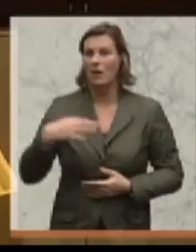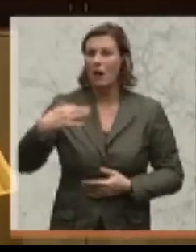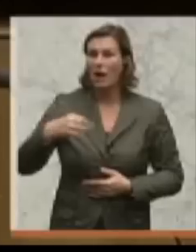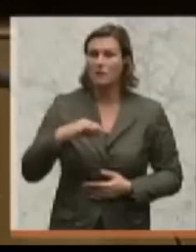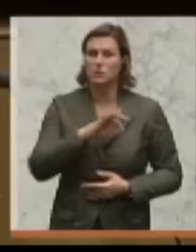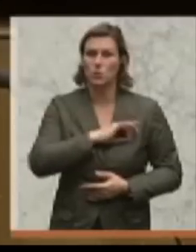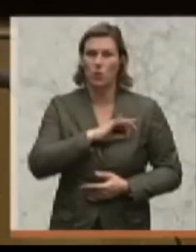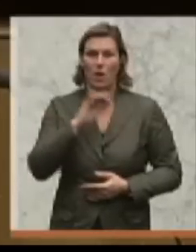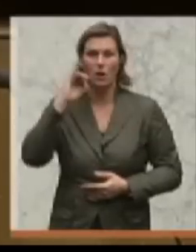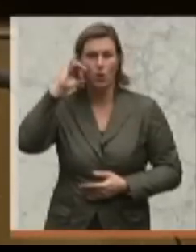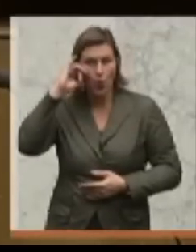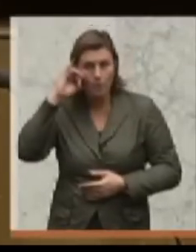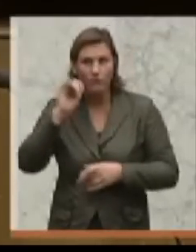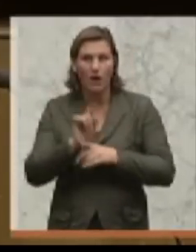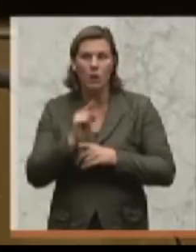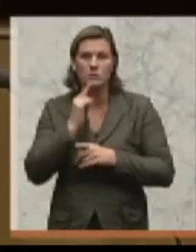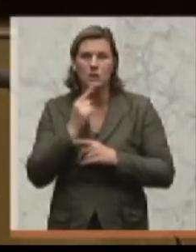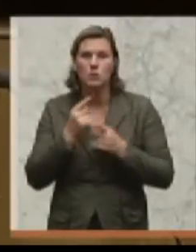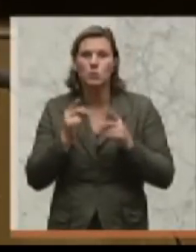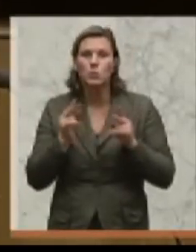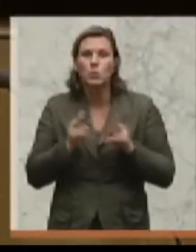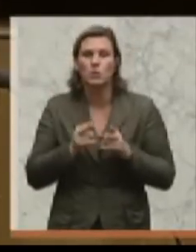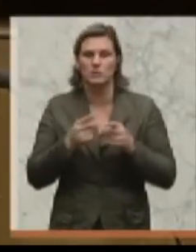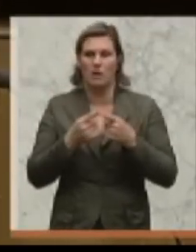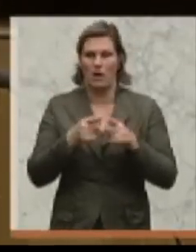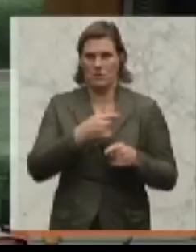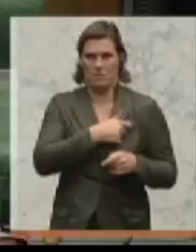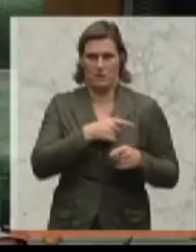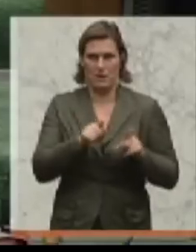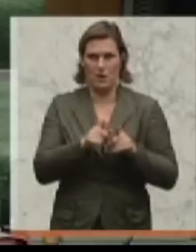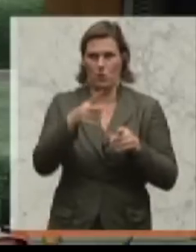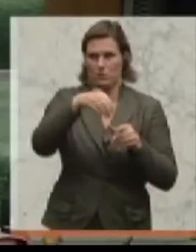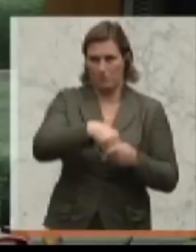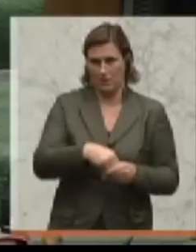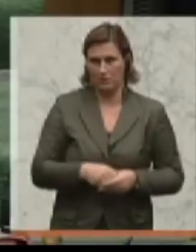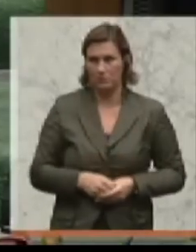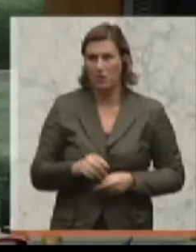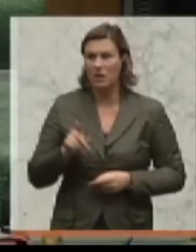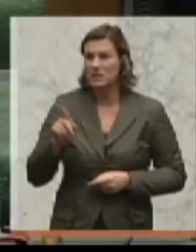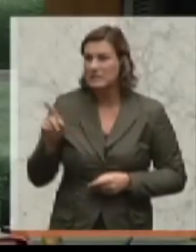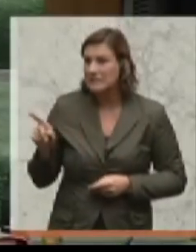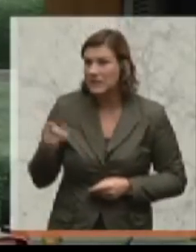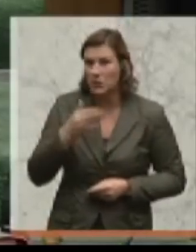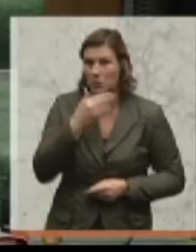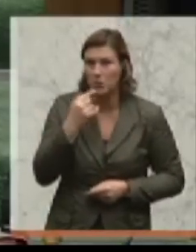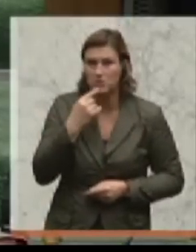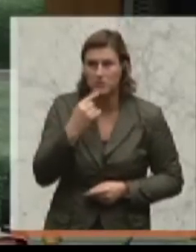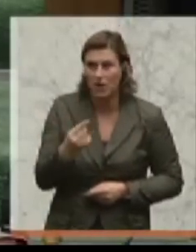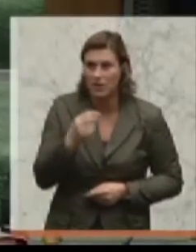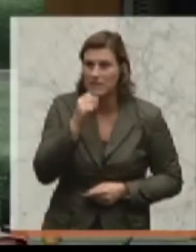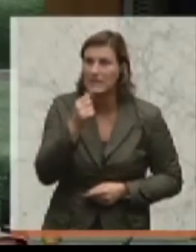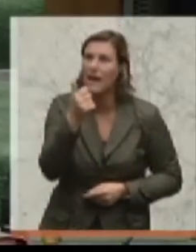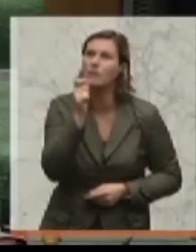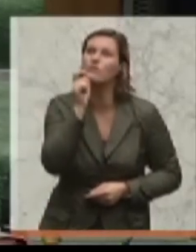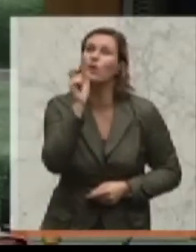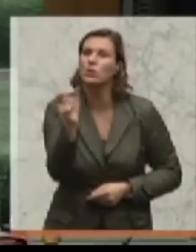wertgefunden, auch anzusprechen, dass sich die anderen Parteien dort mit einbezogen haben. Sie haben das mit keinem Wort erwähnt. Sie versuchen das hier als Erfolg